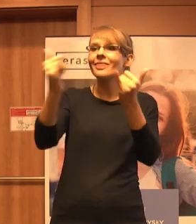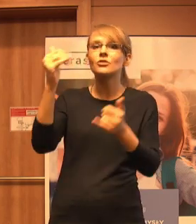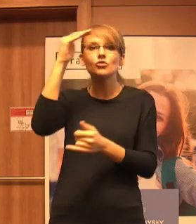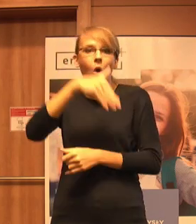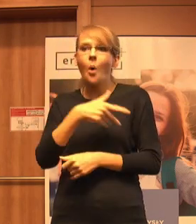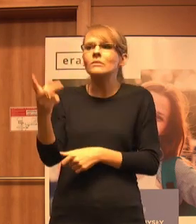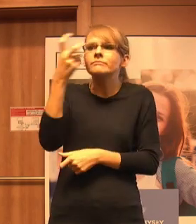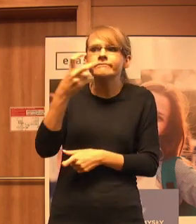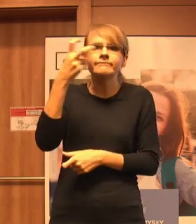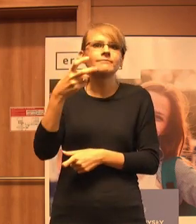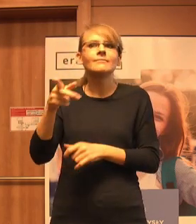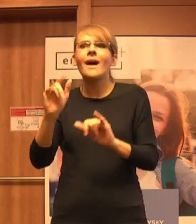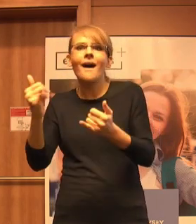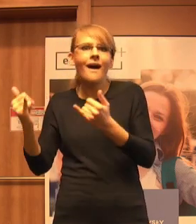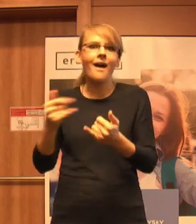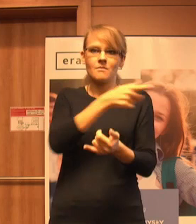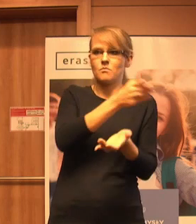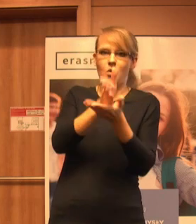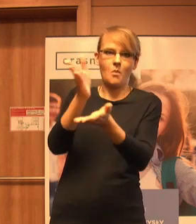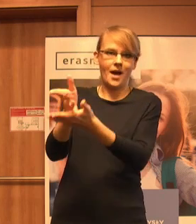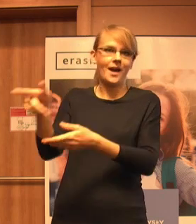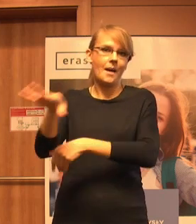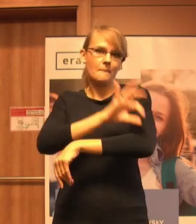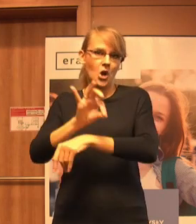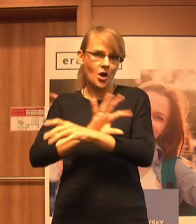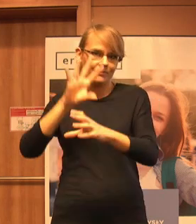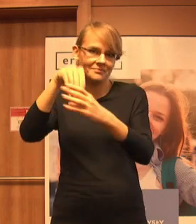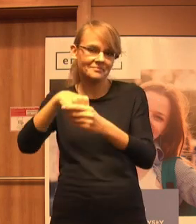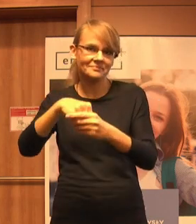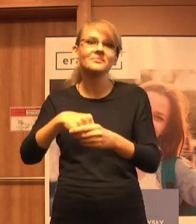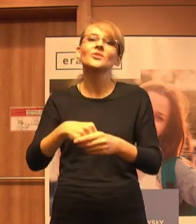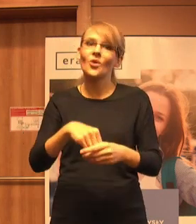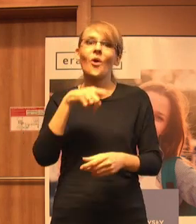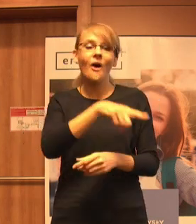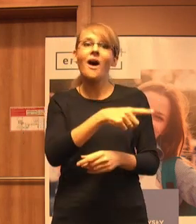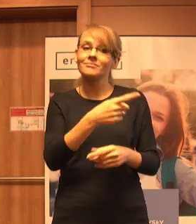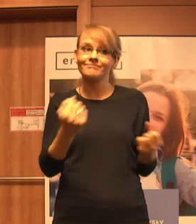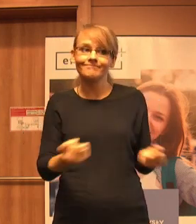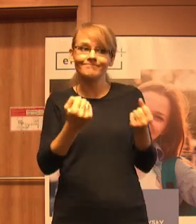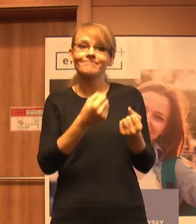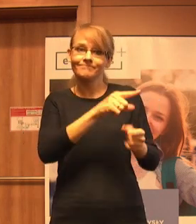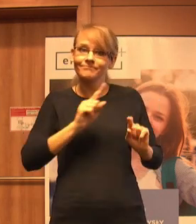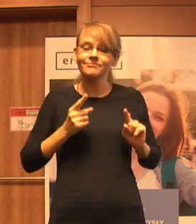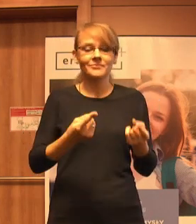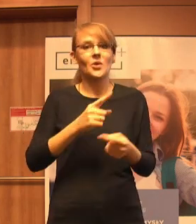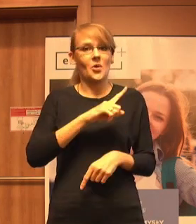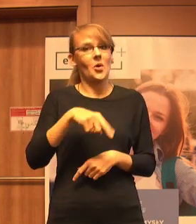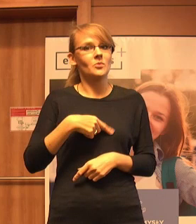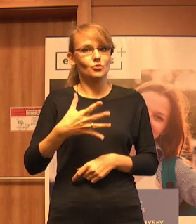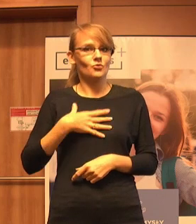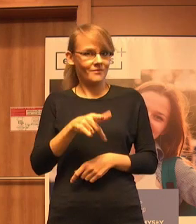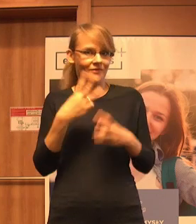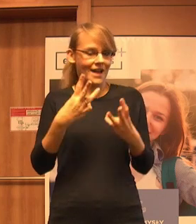szkołom tego typu wchodzić w te projekty. Także bardzo sobie cenimy tą inicjatywę, bo tutaj nie